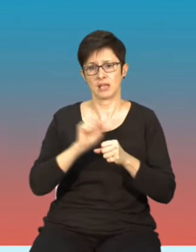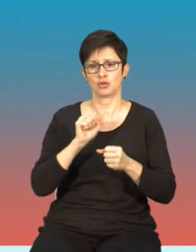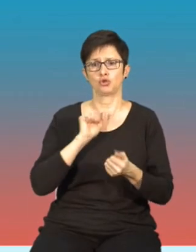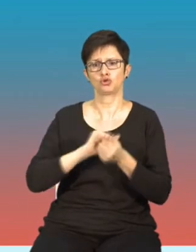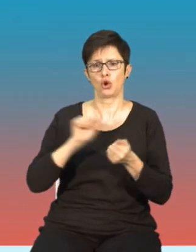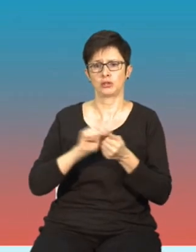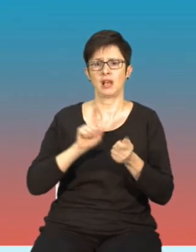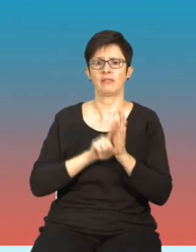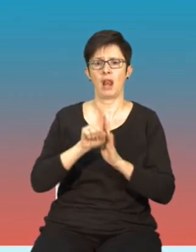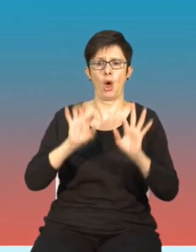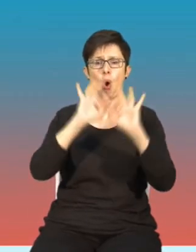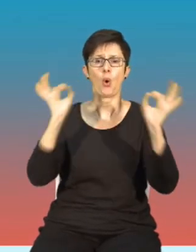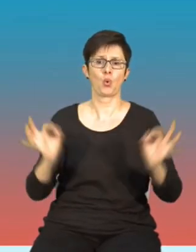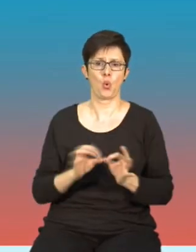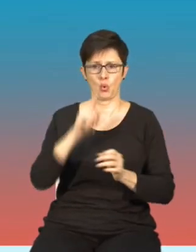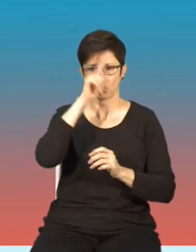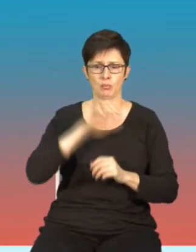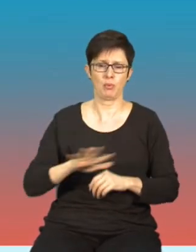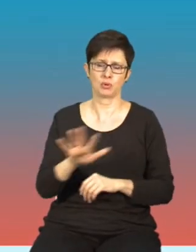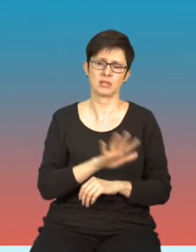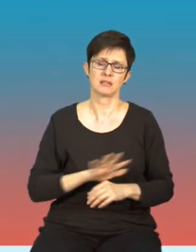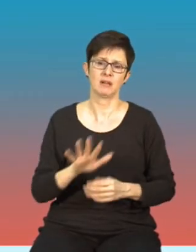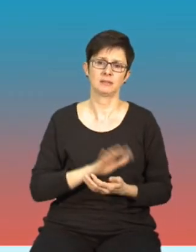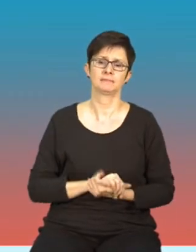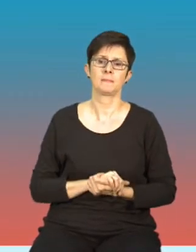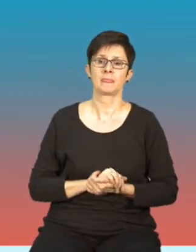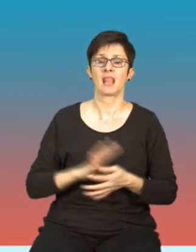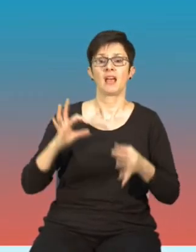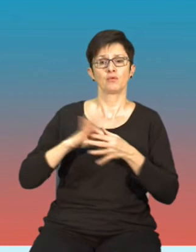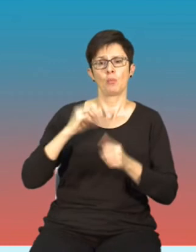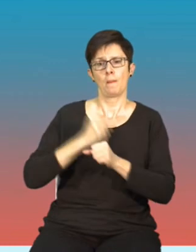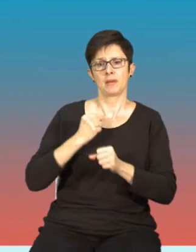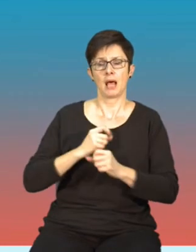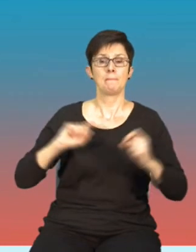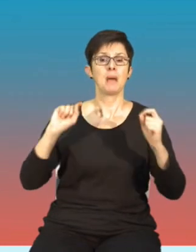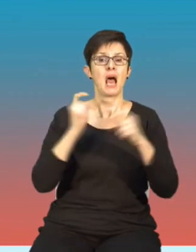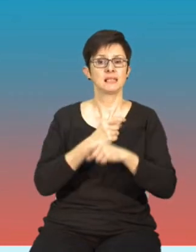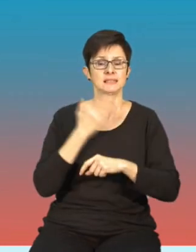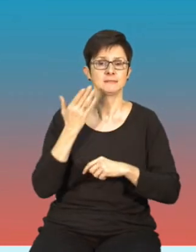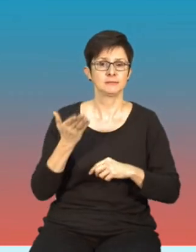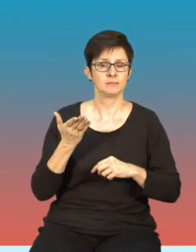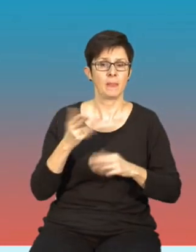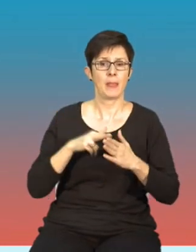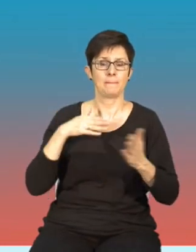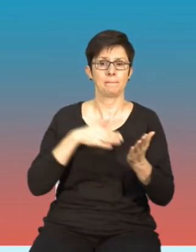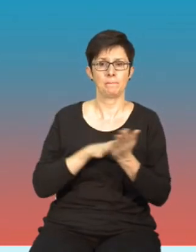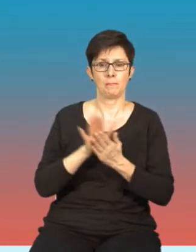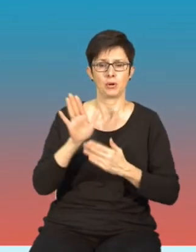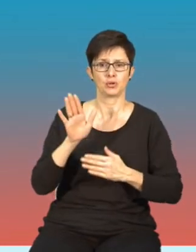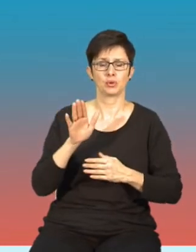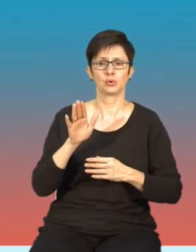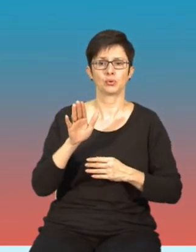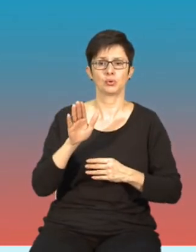ogółu społeczeństwa. Jeżeli chodzi o współpracę z państwem, na początku pandemii